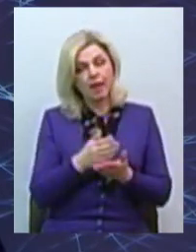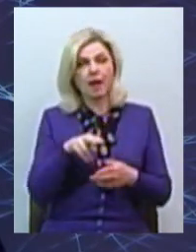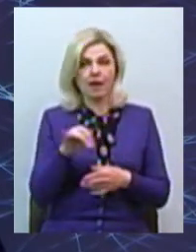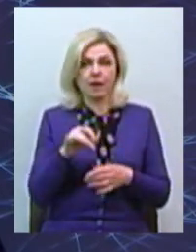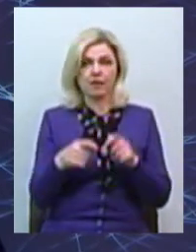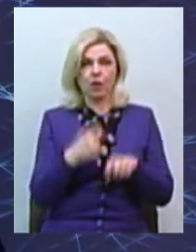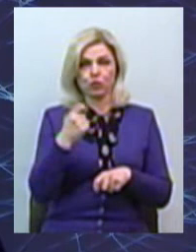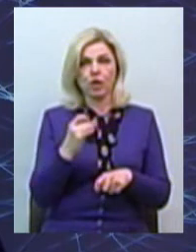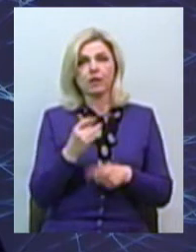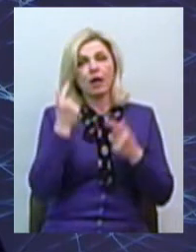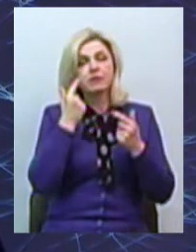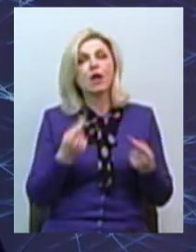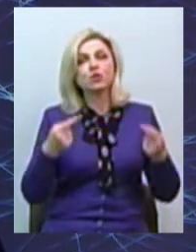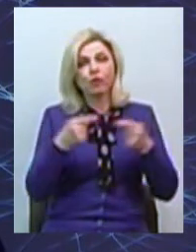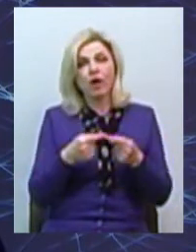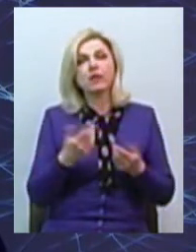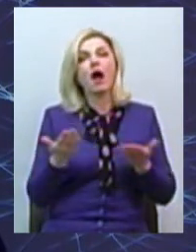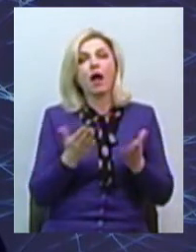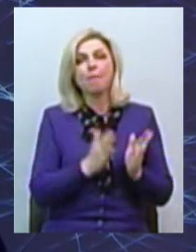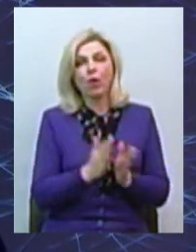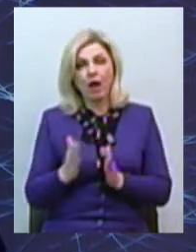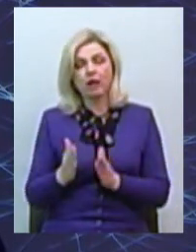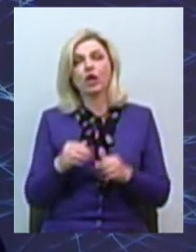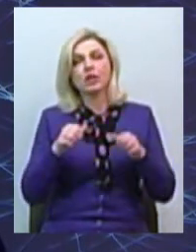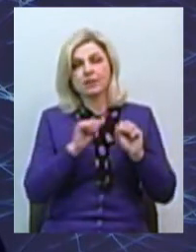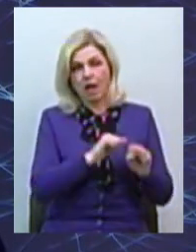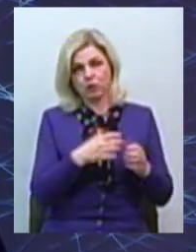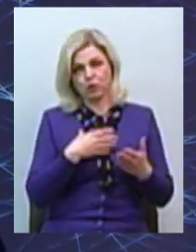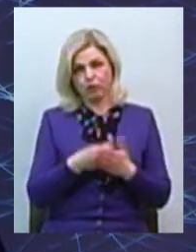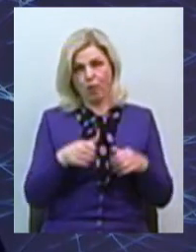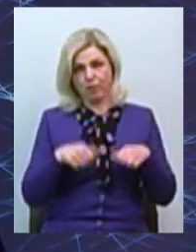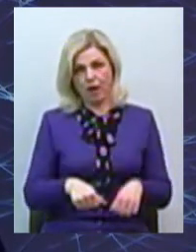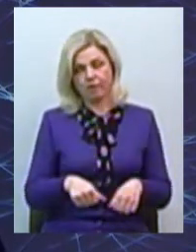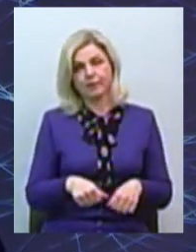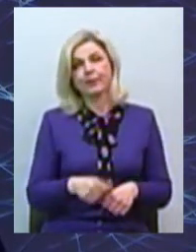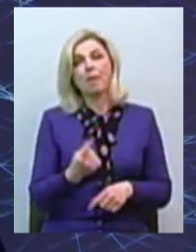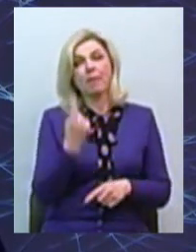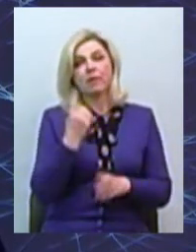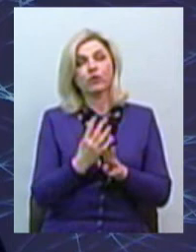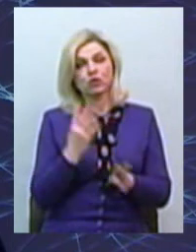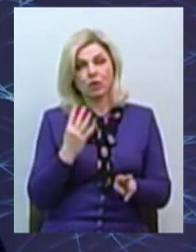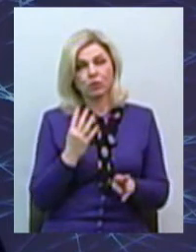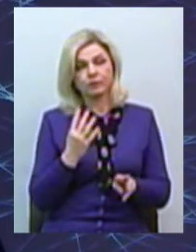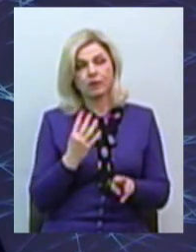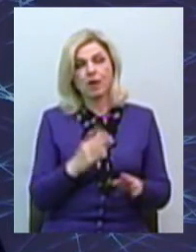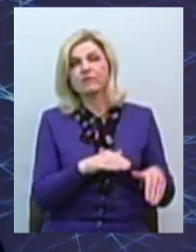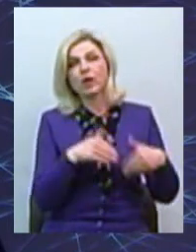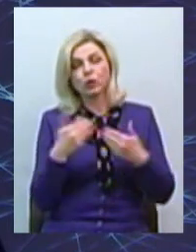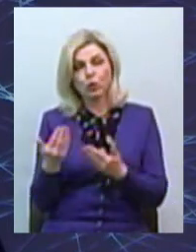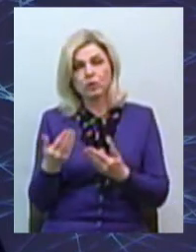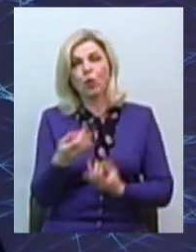'ясувати, які є механізми захисту свого права. В зв'язку з цим, звичайно, в першу чергу, звернутися,